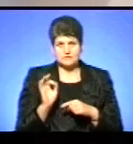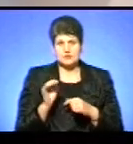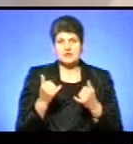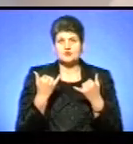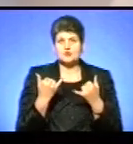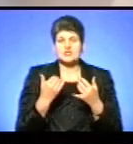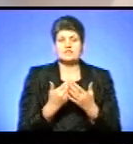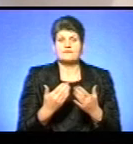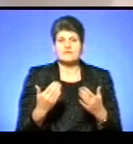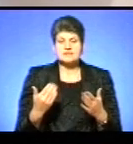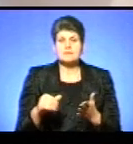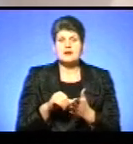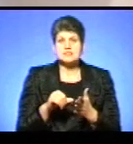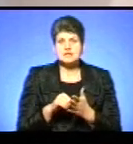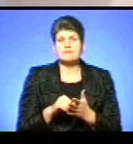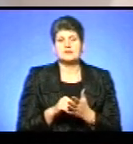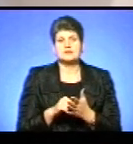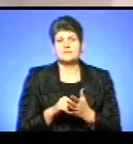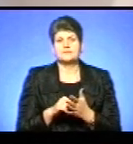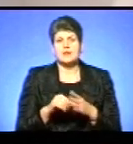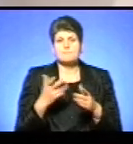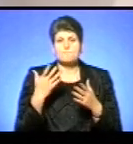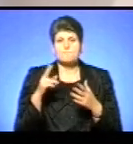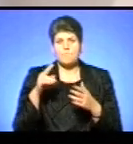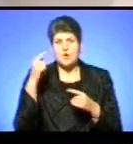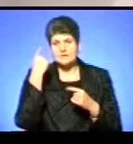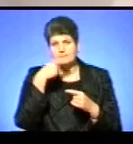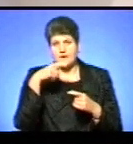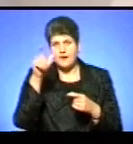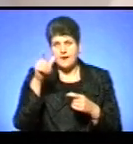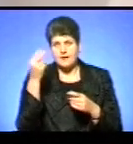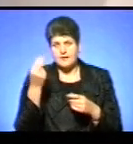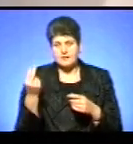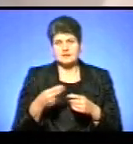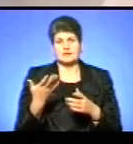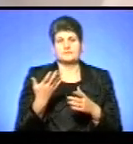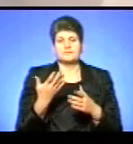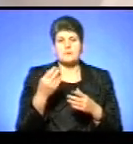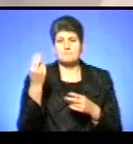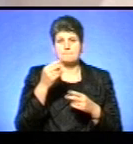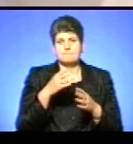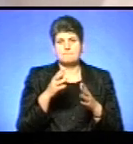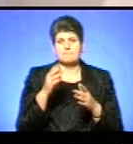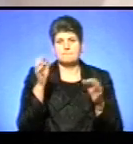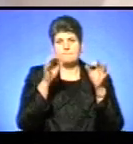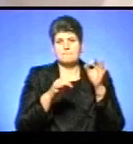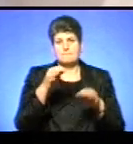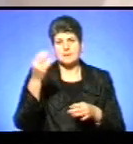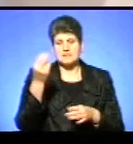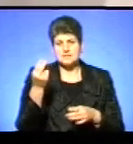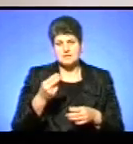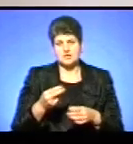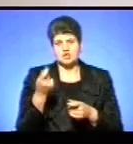сьогоднішній виставці представили портрети, пейзажі, натюрморти та ляльки. Ось ці, наприклад, виготовили Надія